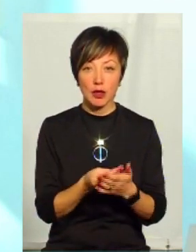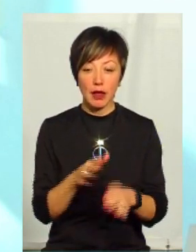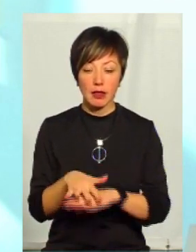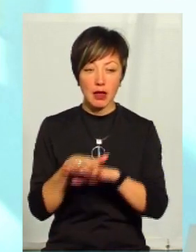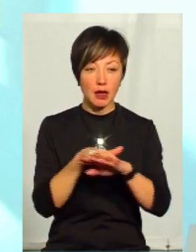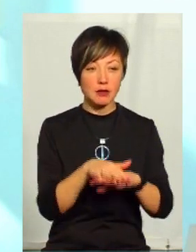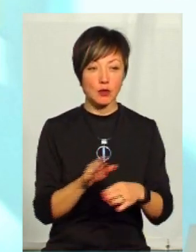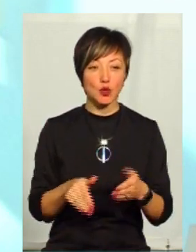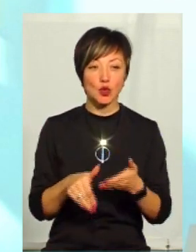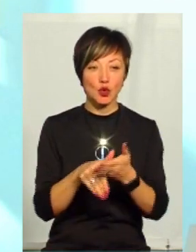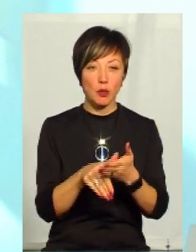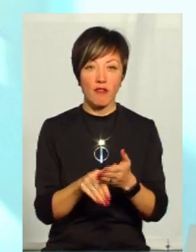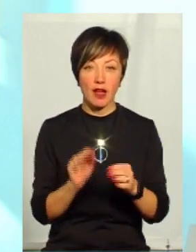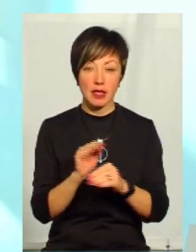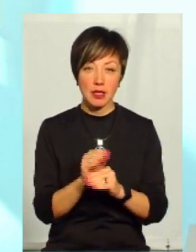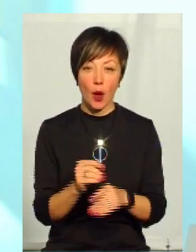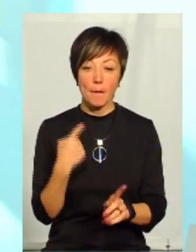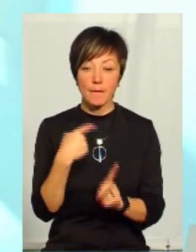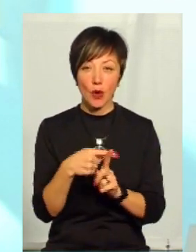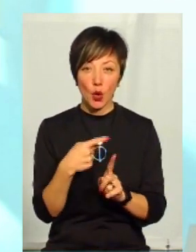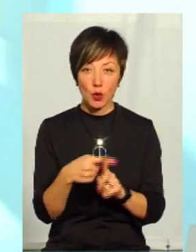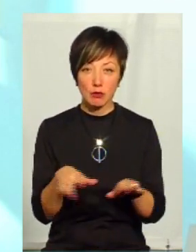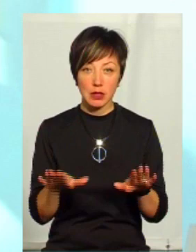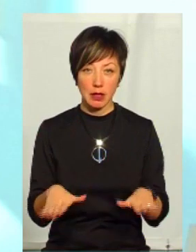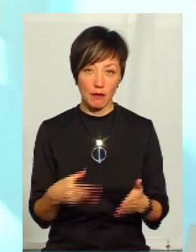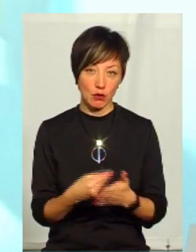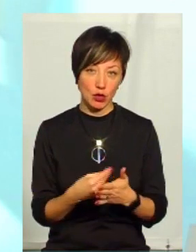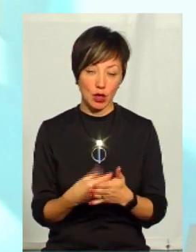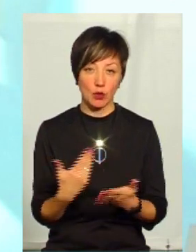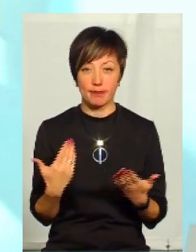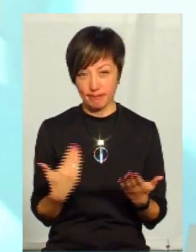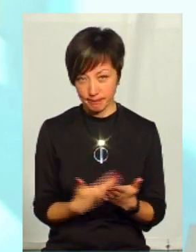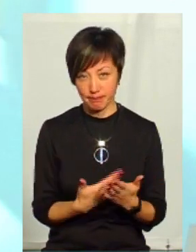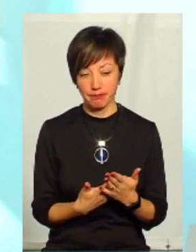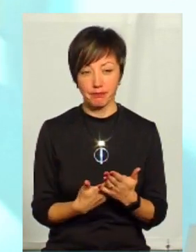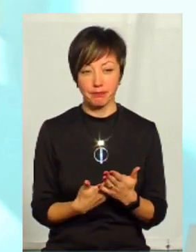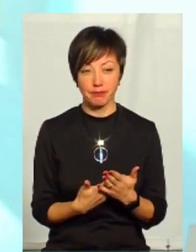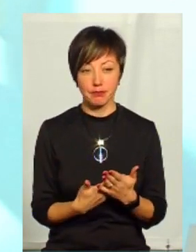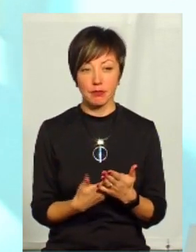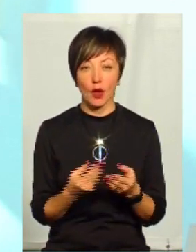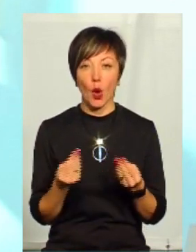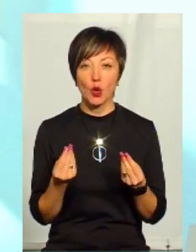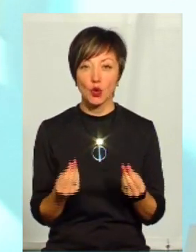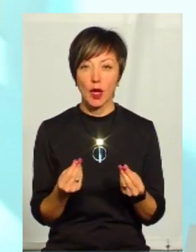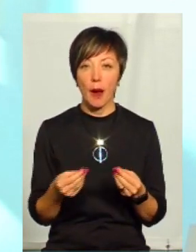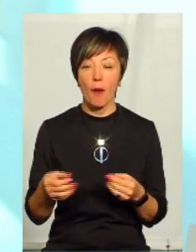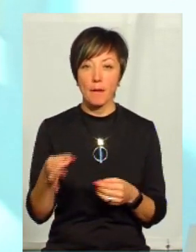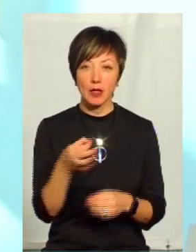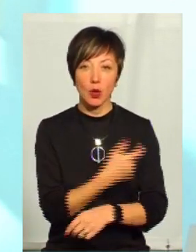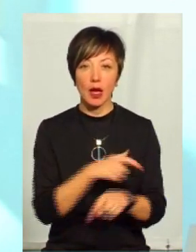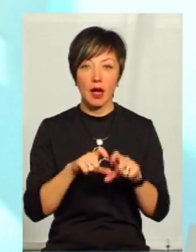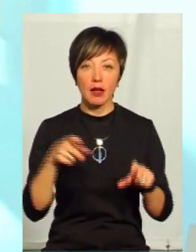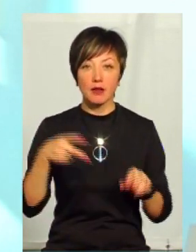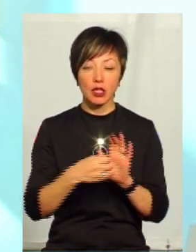трансформами в вигляді субвенцій плюс додатки з місцевого бюджету. Наприклад, коштори Смоленського обласного лікарня на